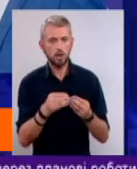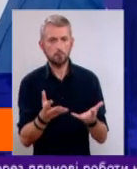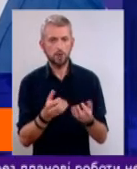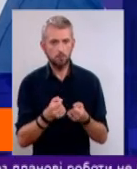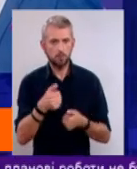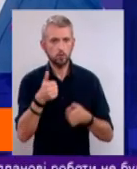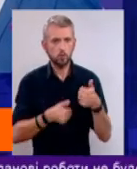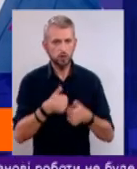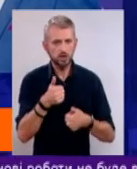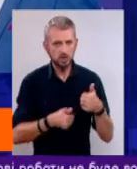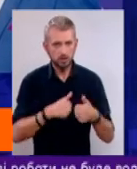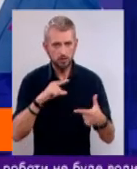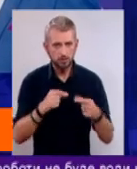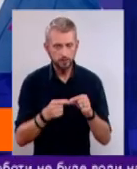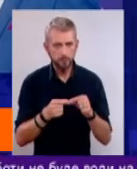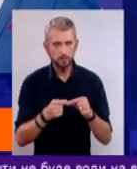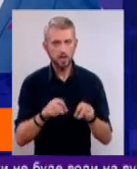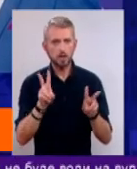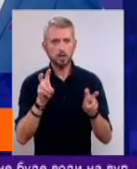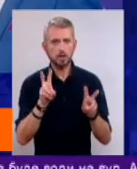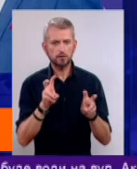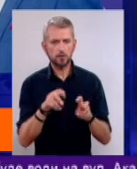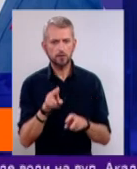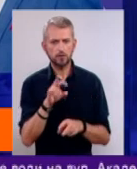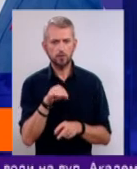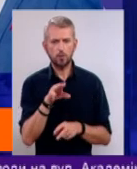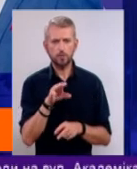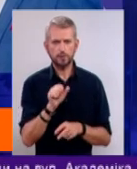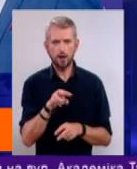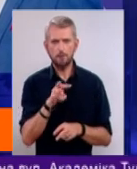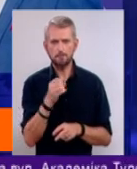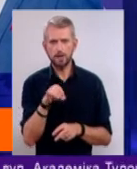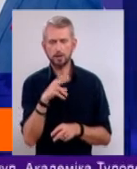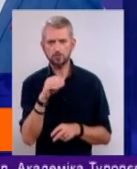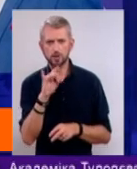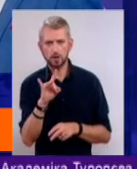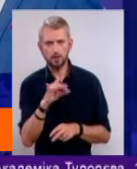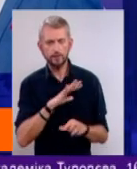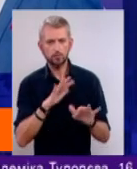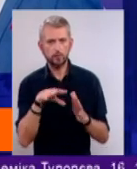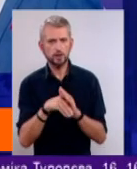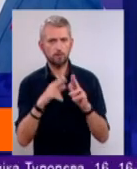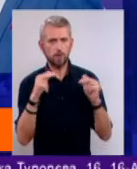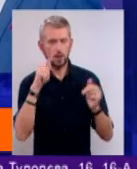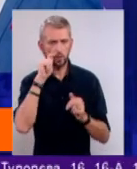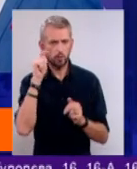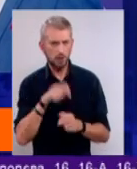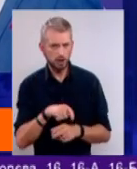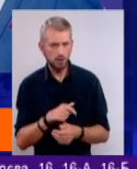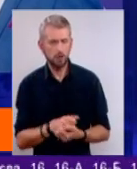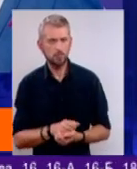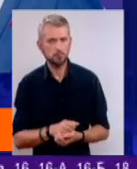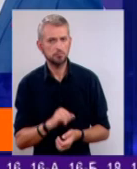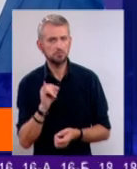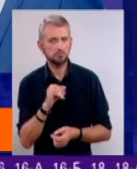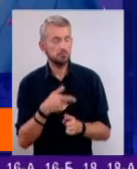турнір. Він називався Dota Major. відбувався в Палаці України, наскільки я пам'ятаю.